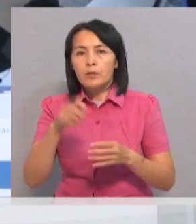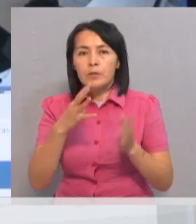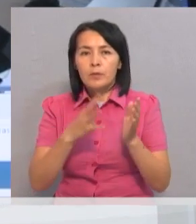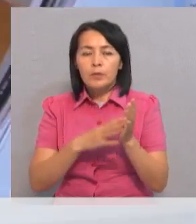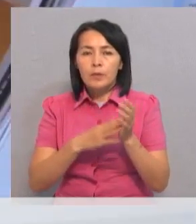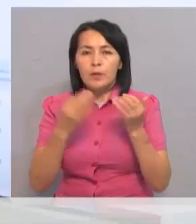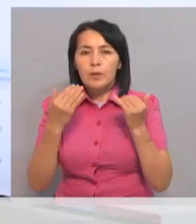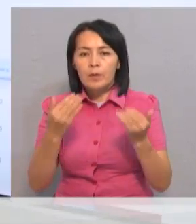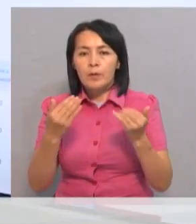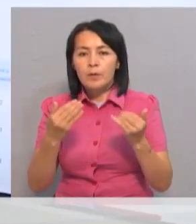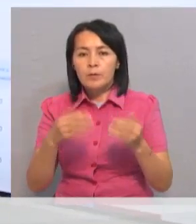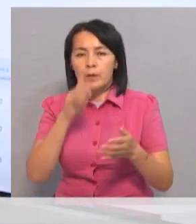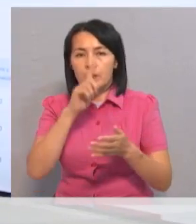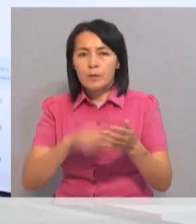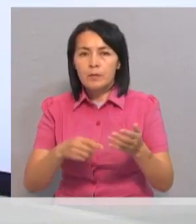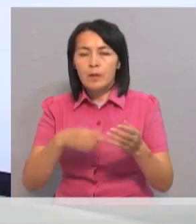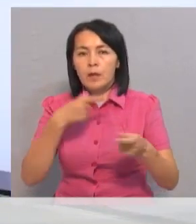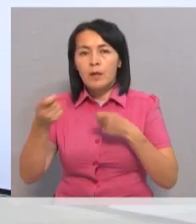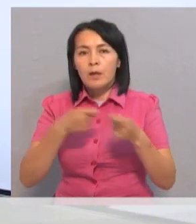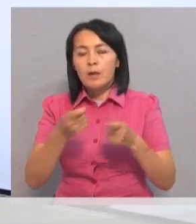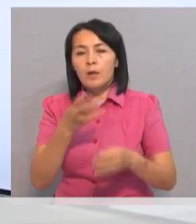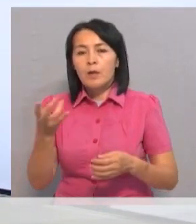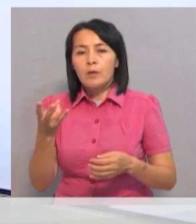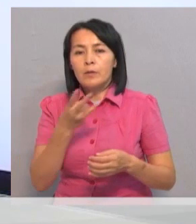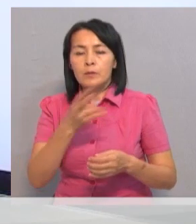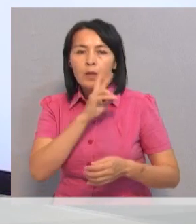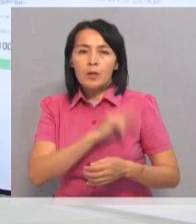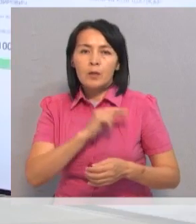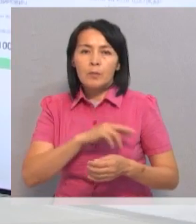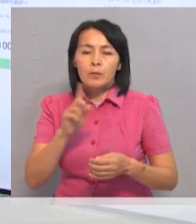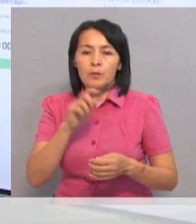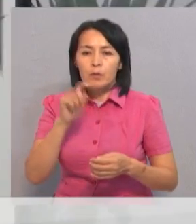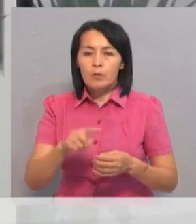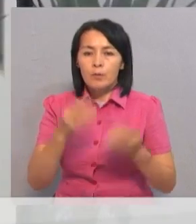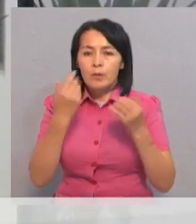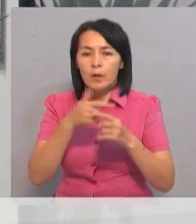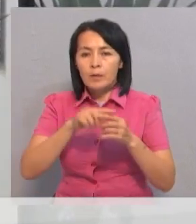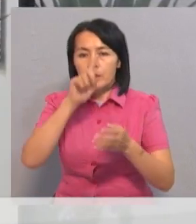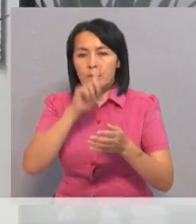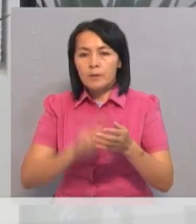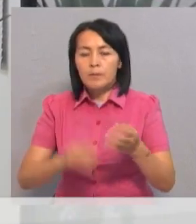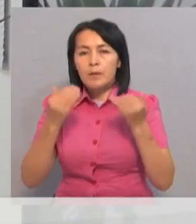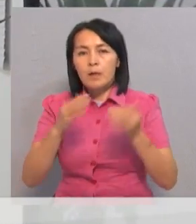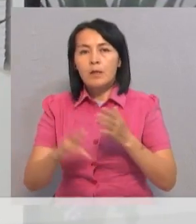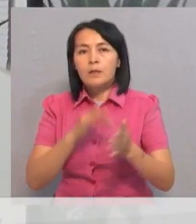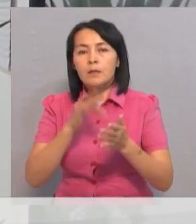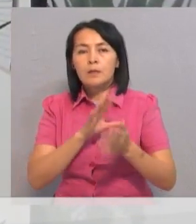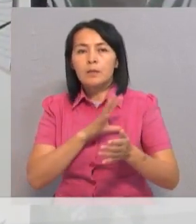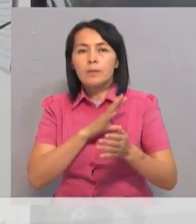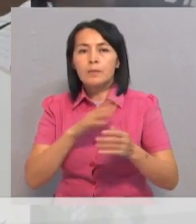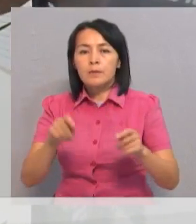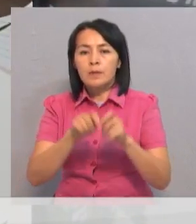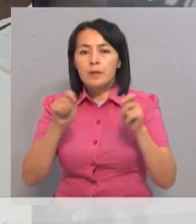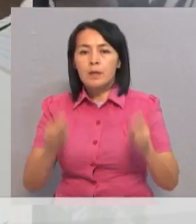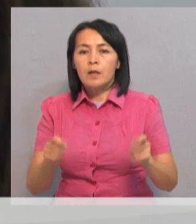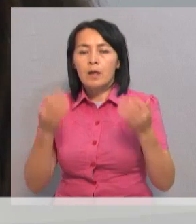являются признаком доверия к Акимату и необходимо усердно работать, чтобы оправдать это доверием. Центр был специально открыт